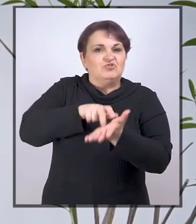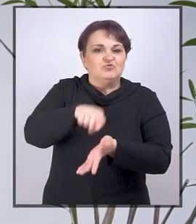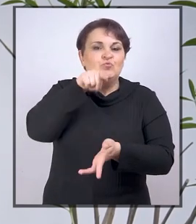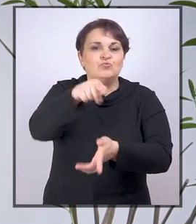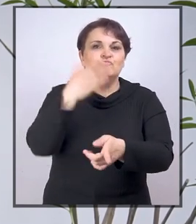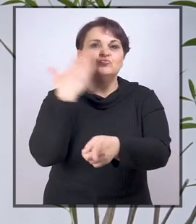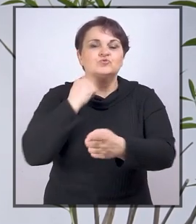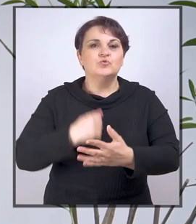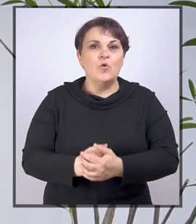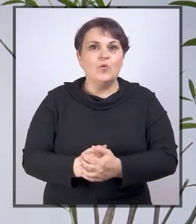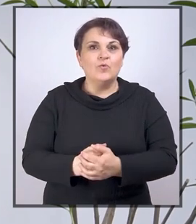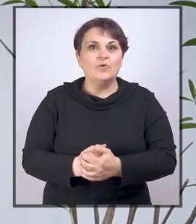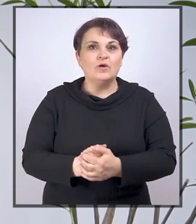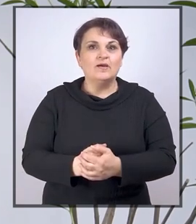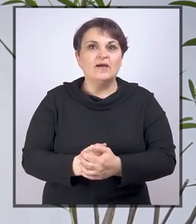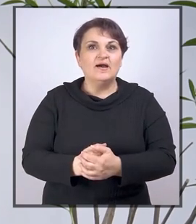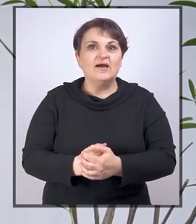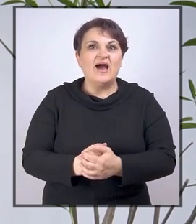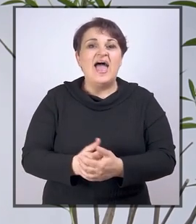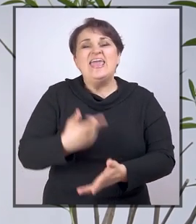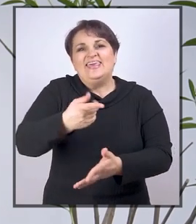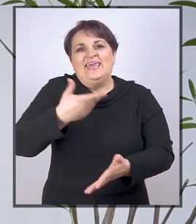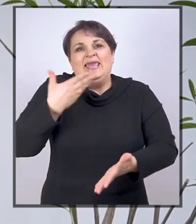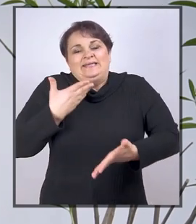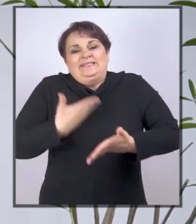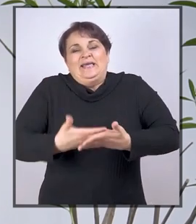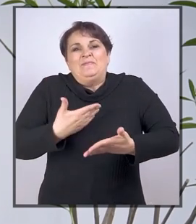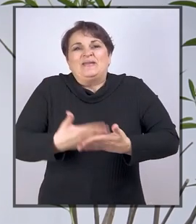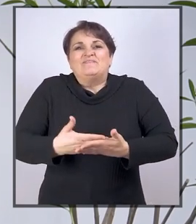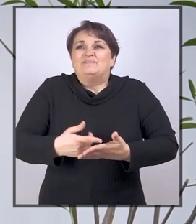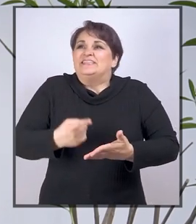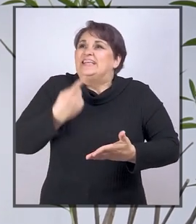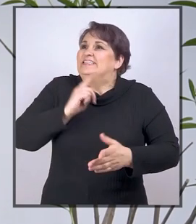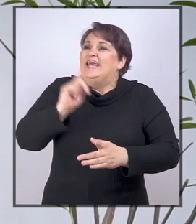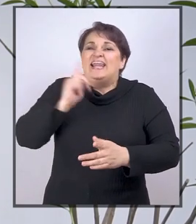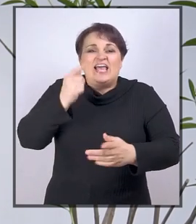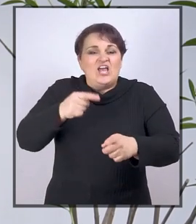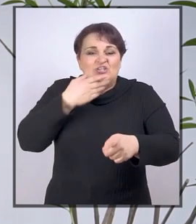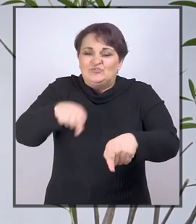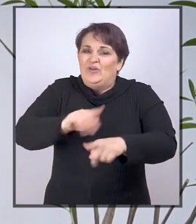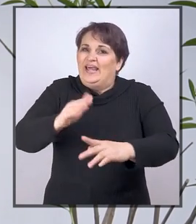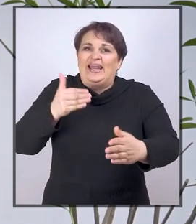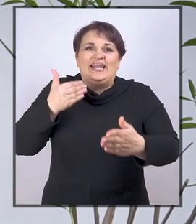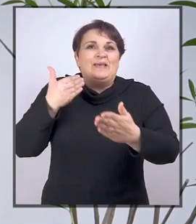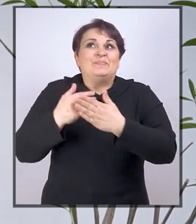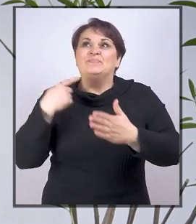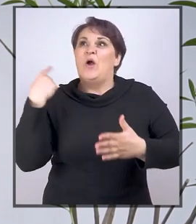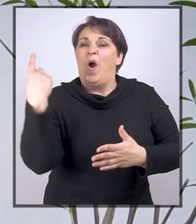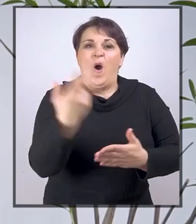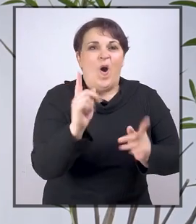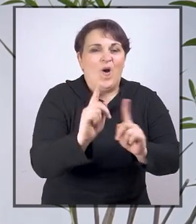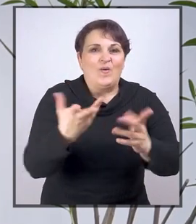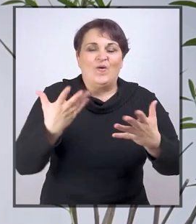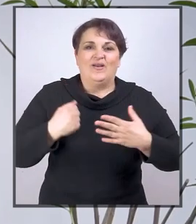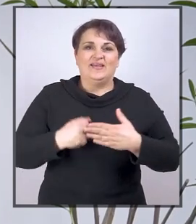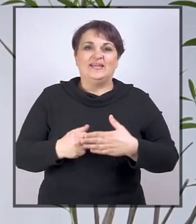Hvala što I pravda se ne pristupačnošću